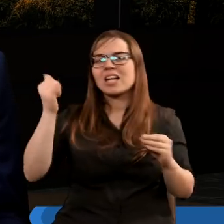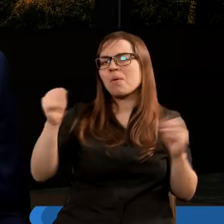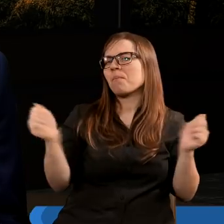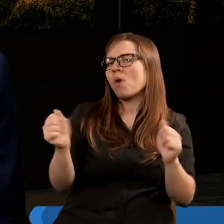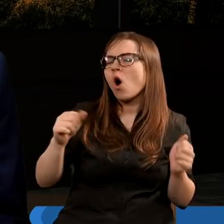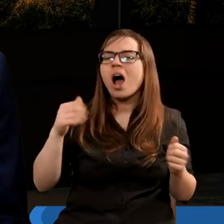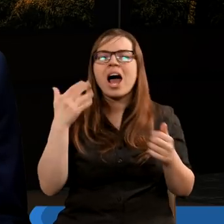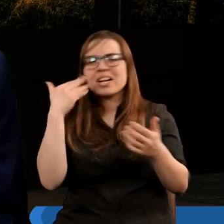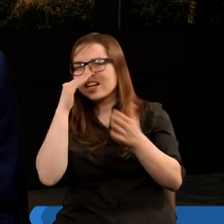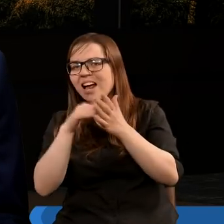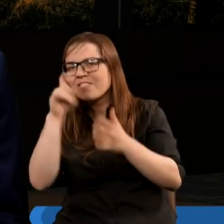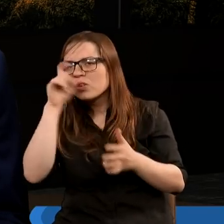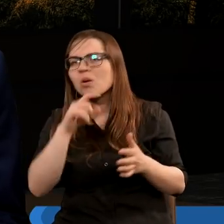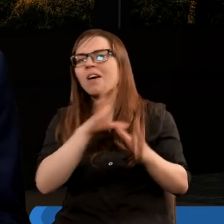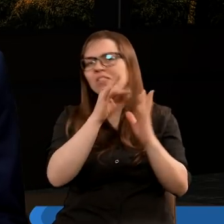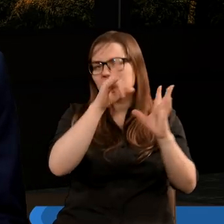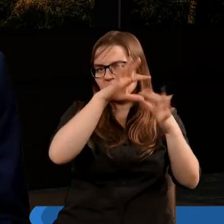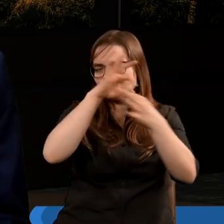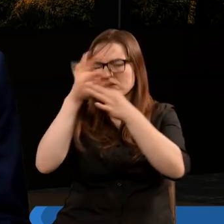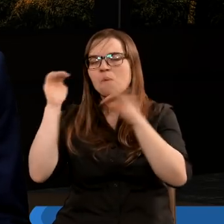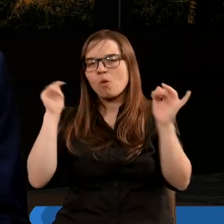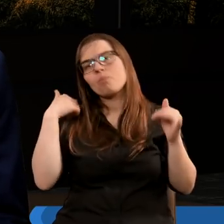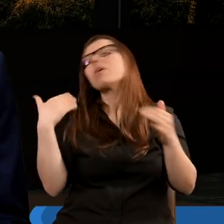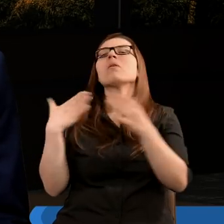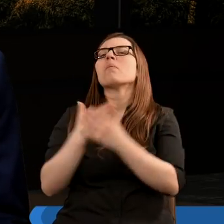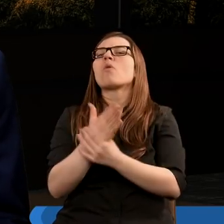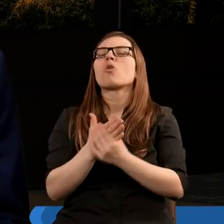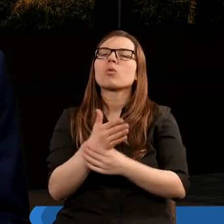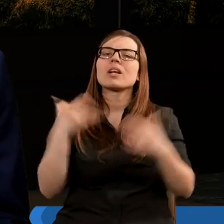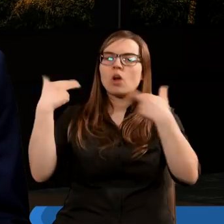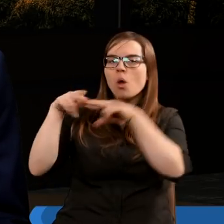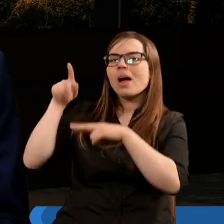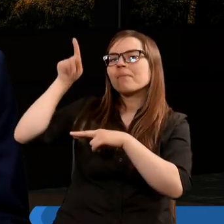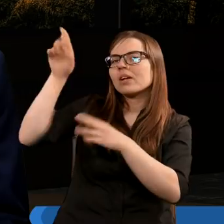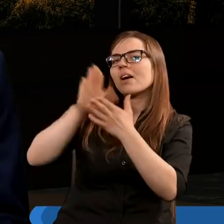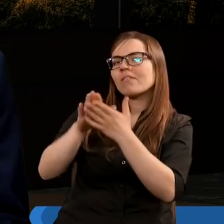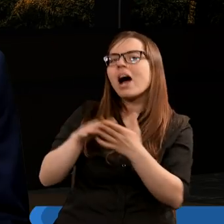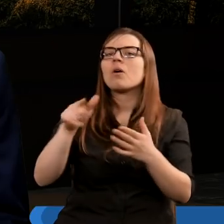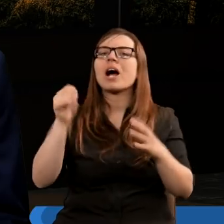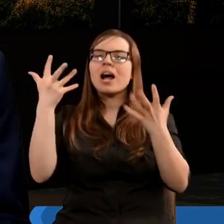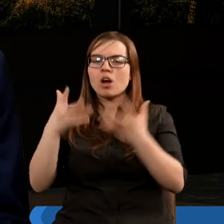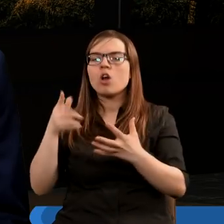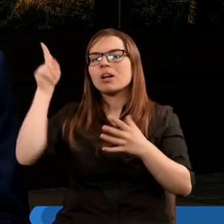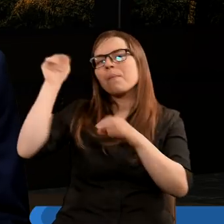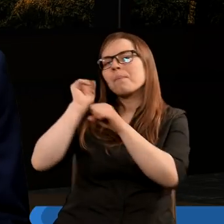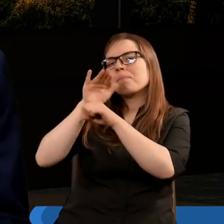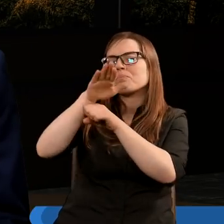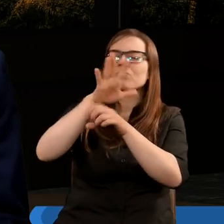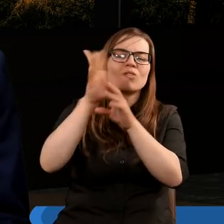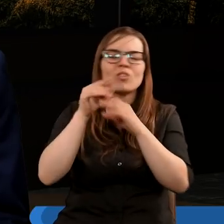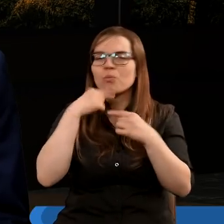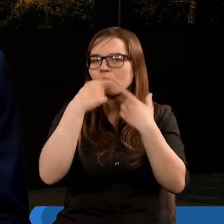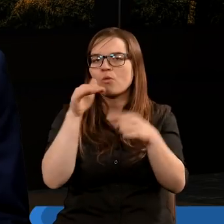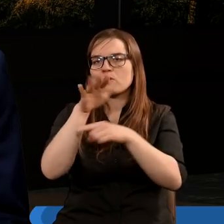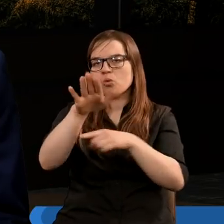Bojaźń Boga, nienawiść zła sprawia, że możemy być posłuszni, a Bóg chce, abyśmy oddawali Mu chwałę zgodnie z tym, jak On to przewidział i jak też